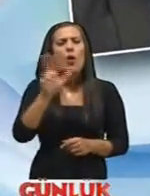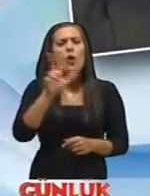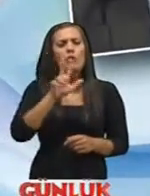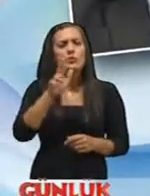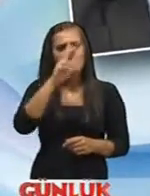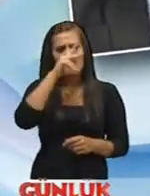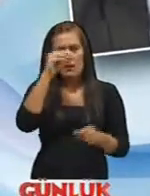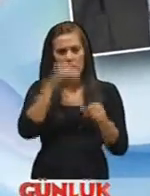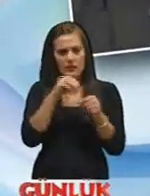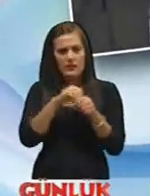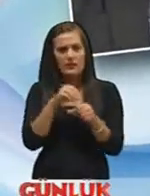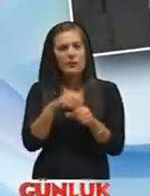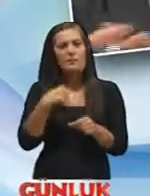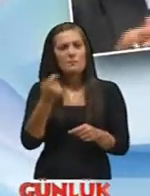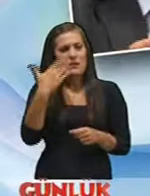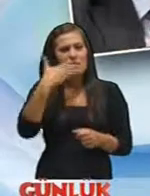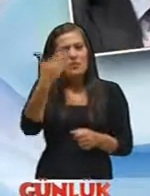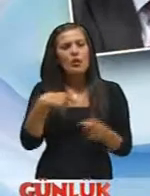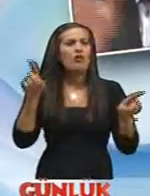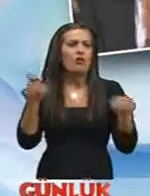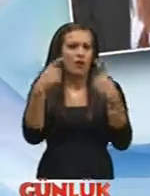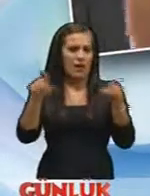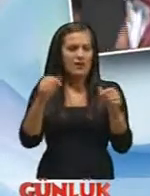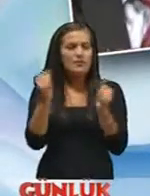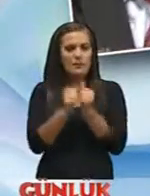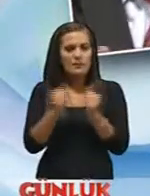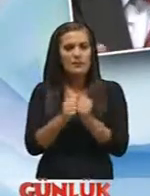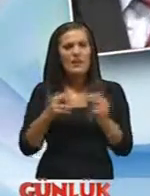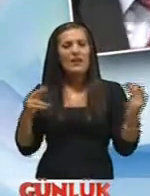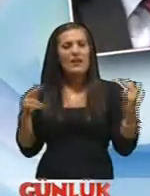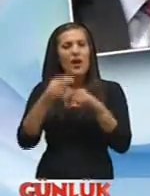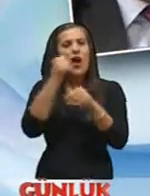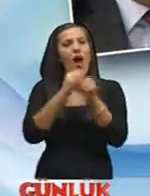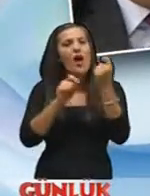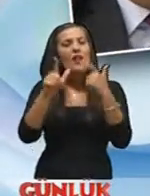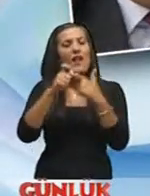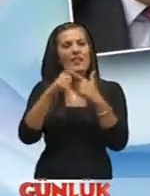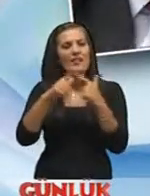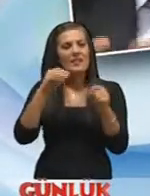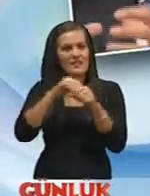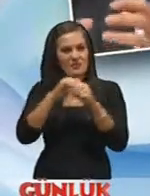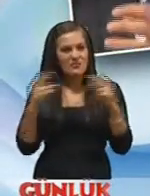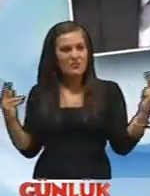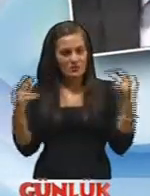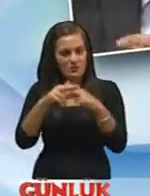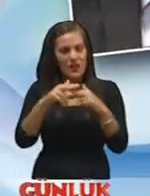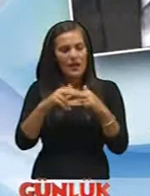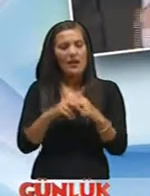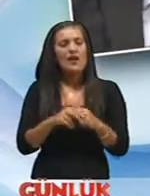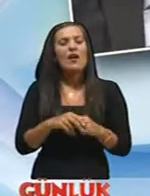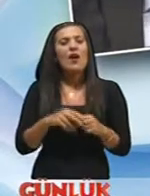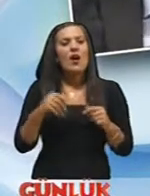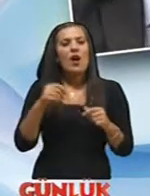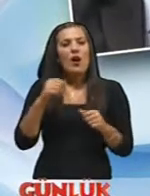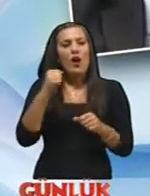30 Mart'ta da işte o dediğim biraz önceki törenle Geçitköy göleti 26.5 milyon metre küp olan Geçitköy